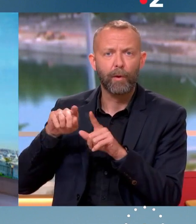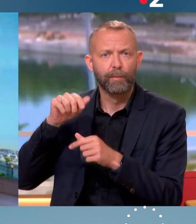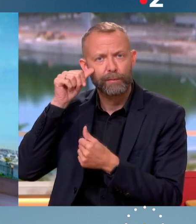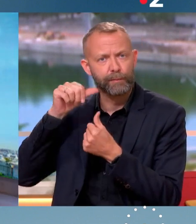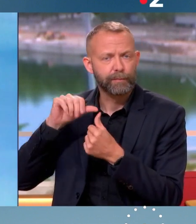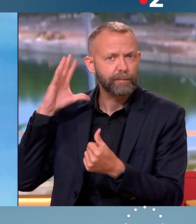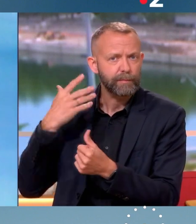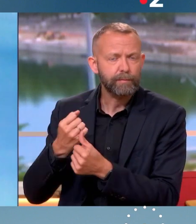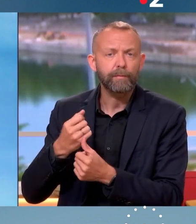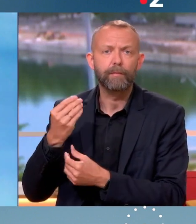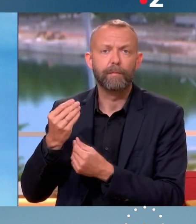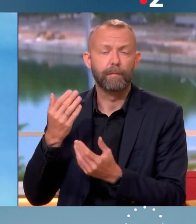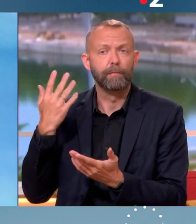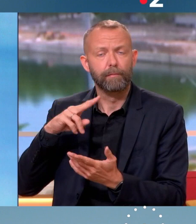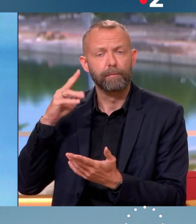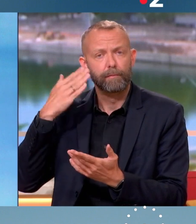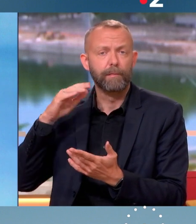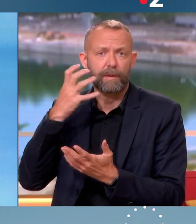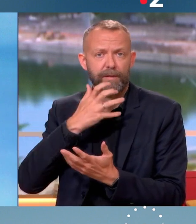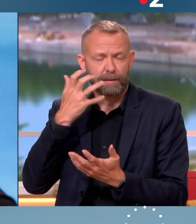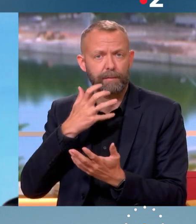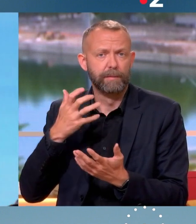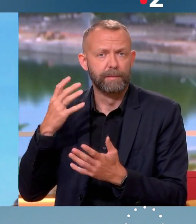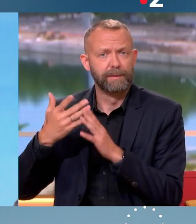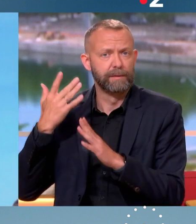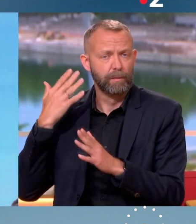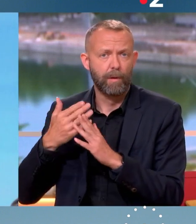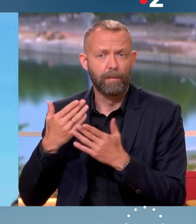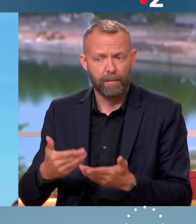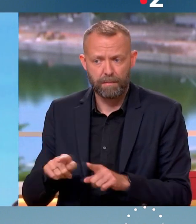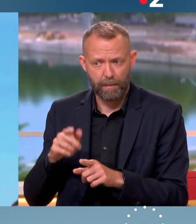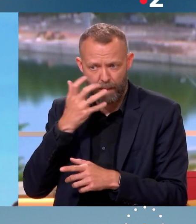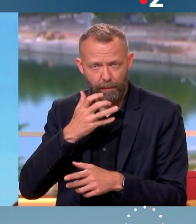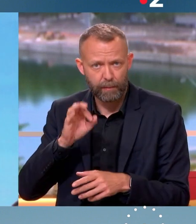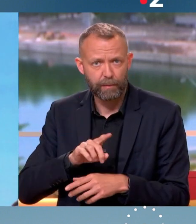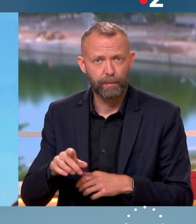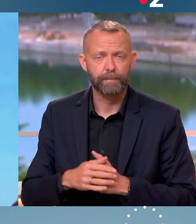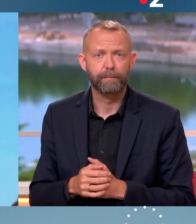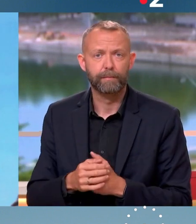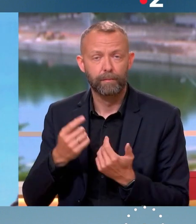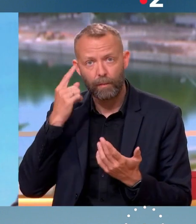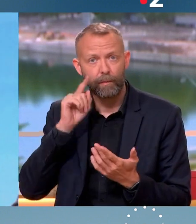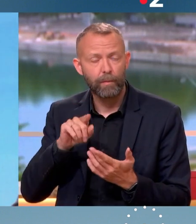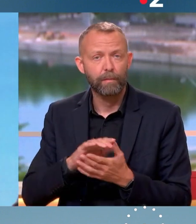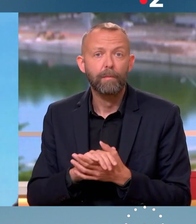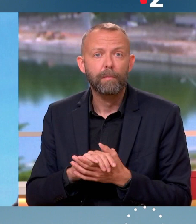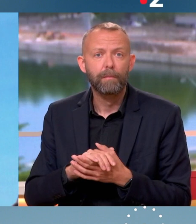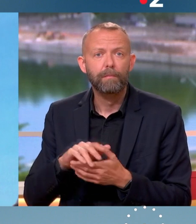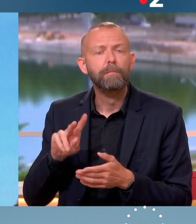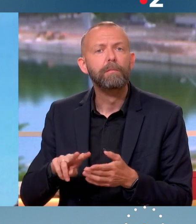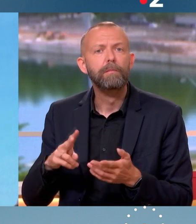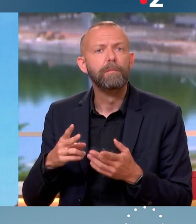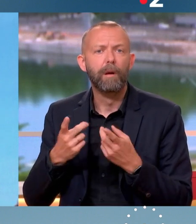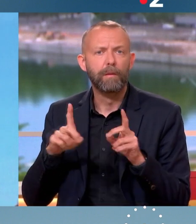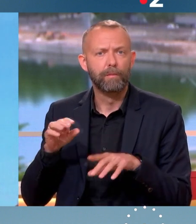était dramatique ? Est-ce qu'on est aujourd'hui dans cette situation dramatique pour vous ? J'évite, vous ne croyez pas que la démocratie française est